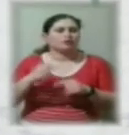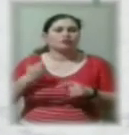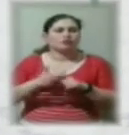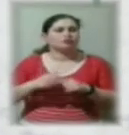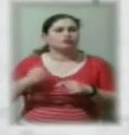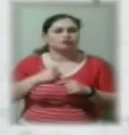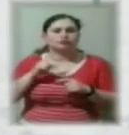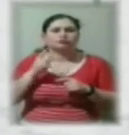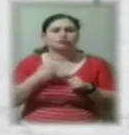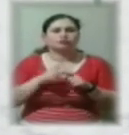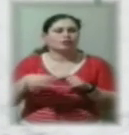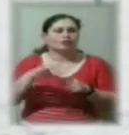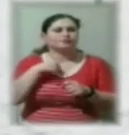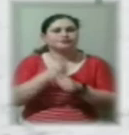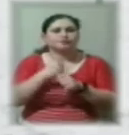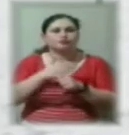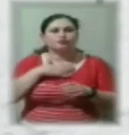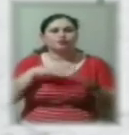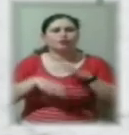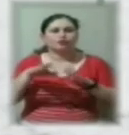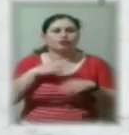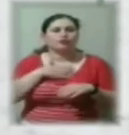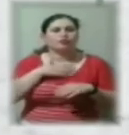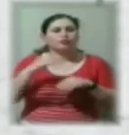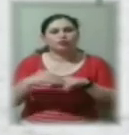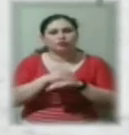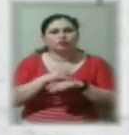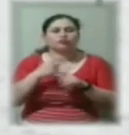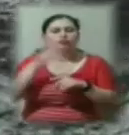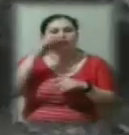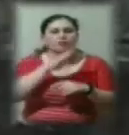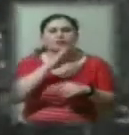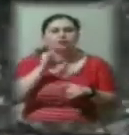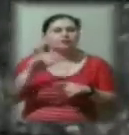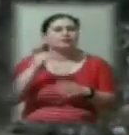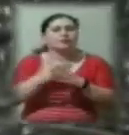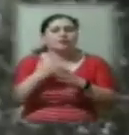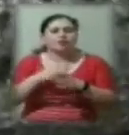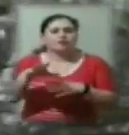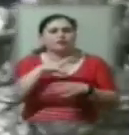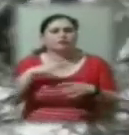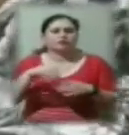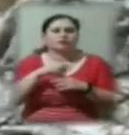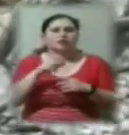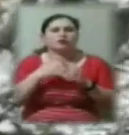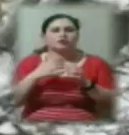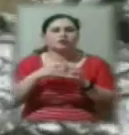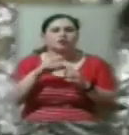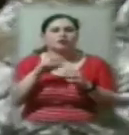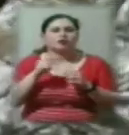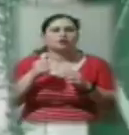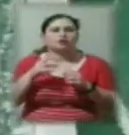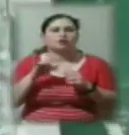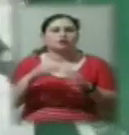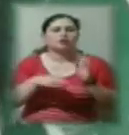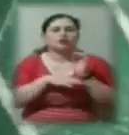робили. Ми, наші чоловіки, батьки допомагали. Херсонка Ганна Цаларунго через дерево, яке впало, залишилась без